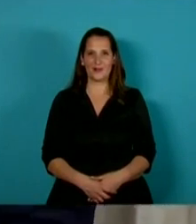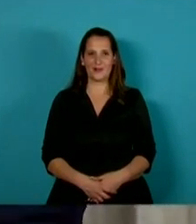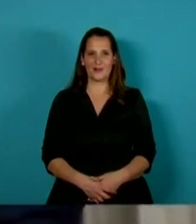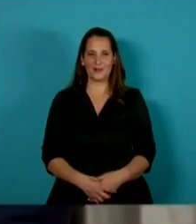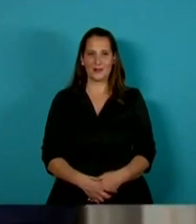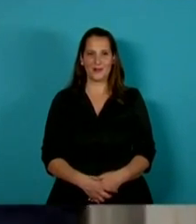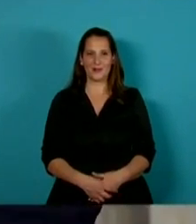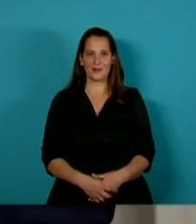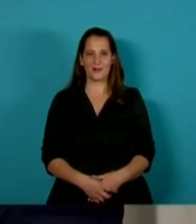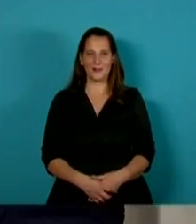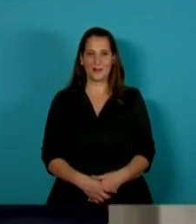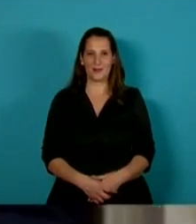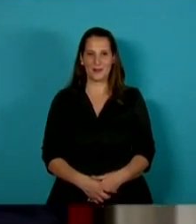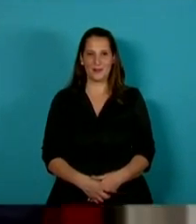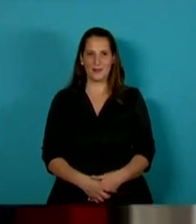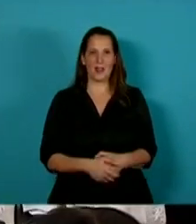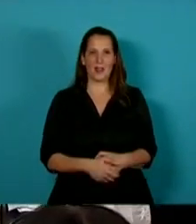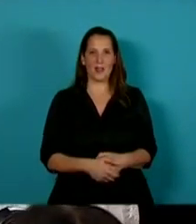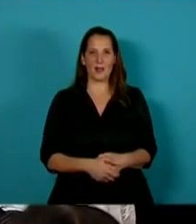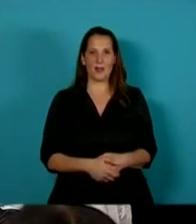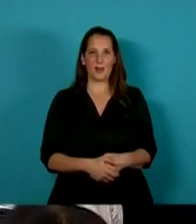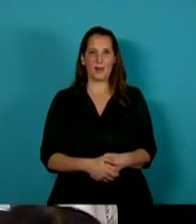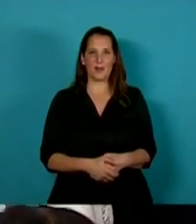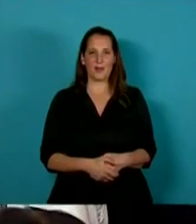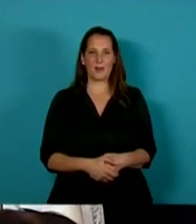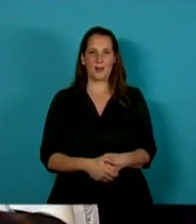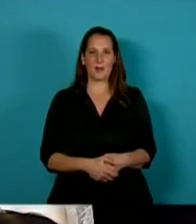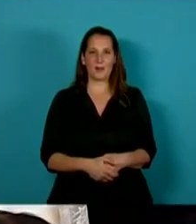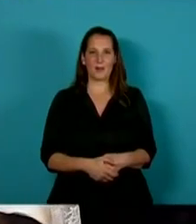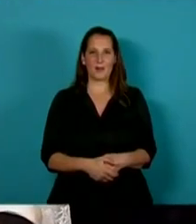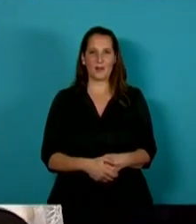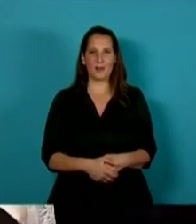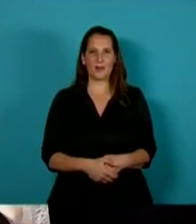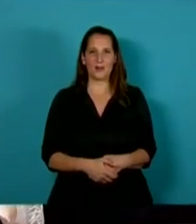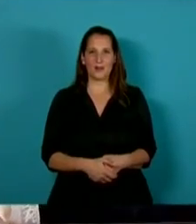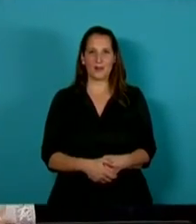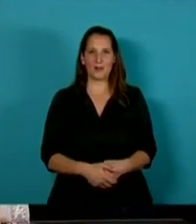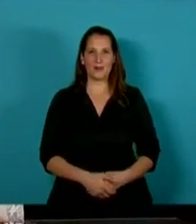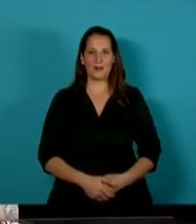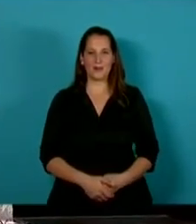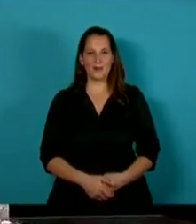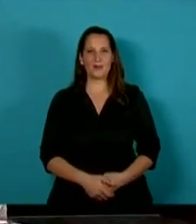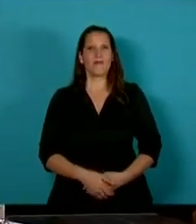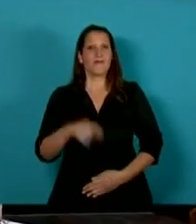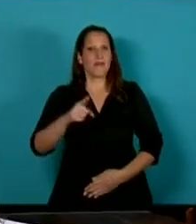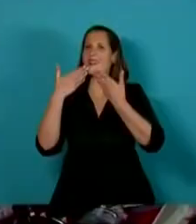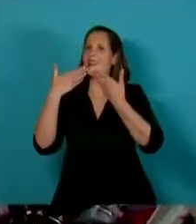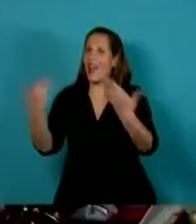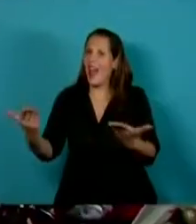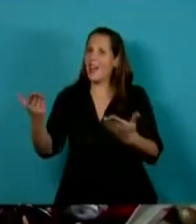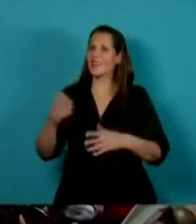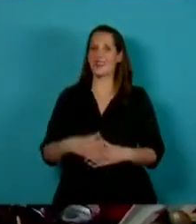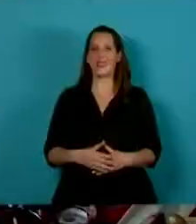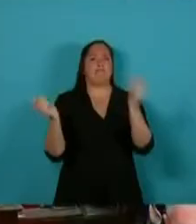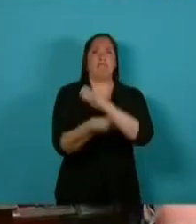'un an de récession. Il a aussi appelé les Argentins à construire un nouveau contrat social solidaire et à dépasser le mur de haine et de rancœur qui divise le pays.